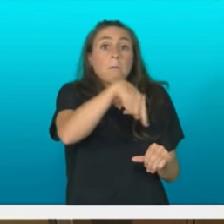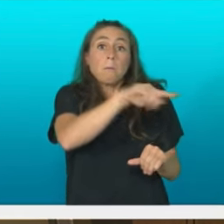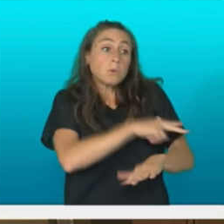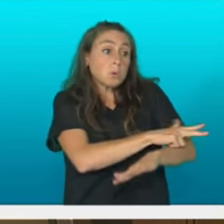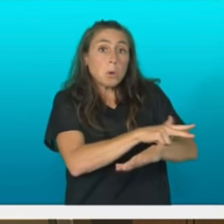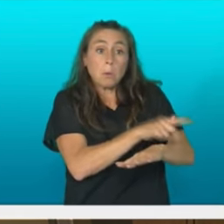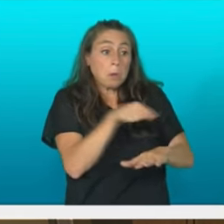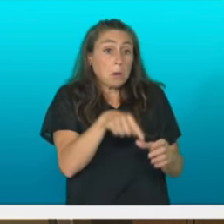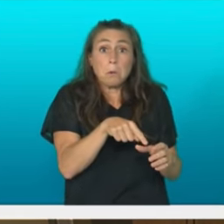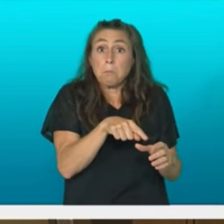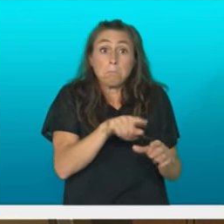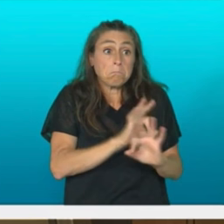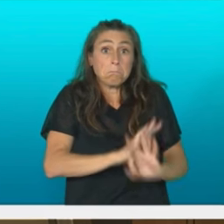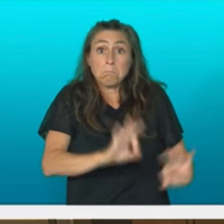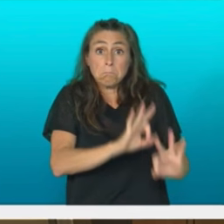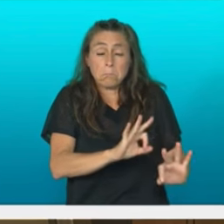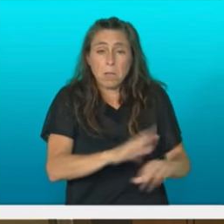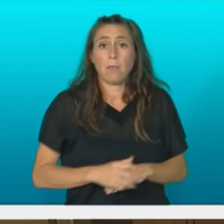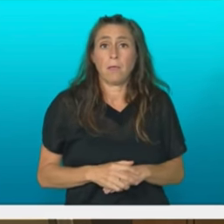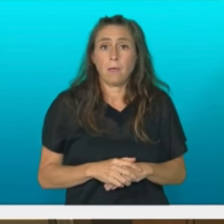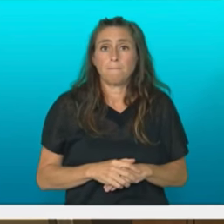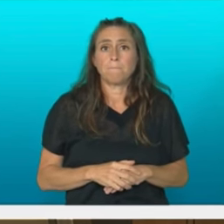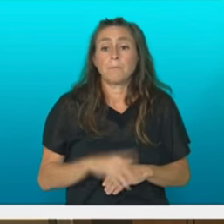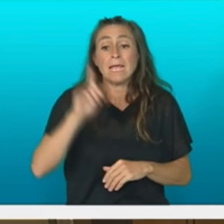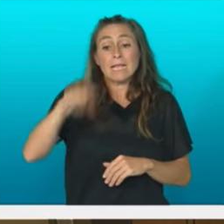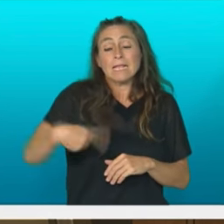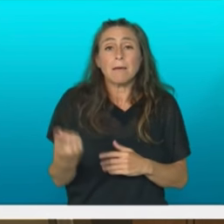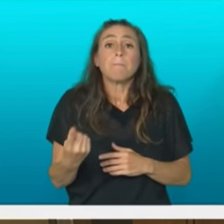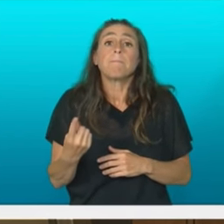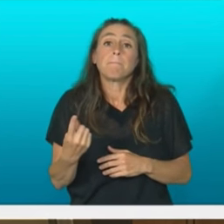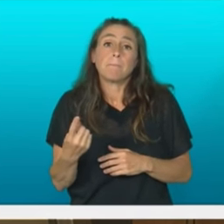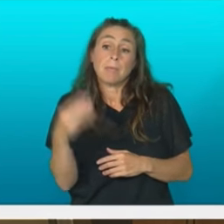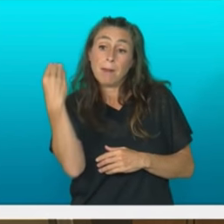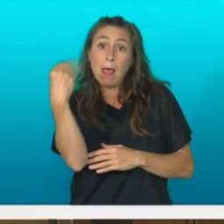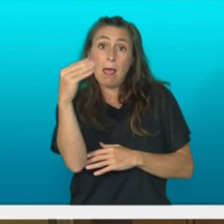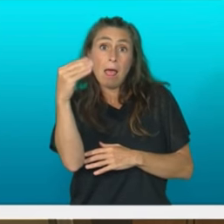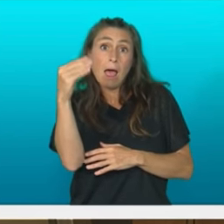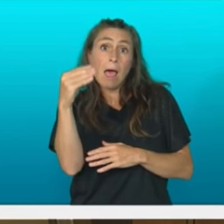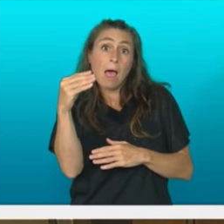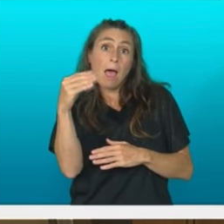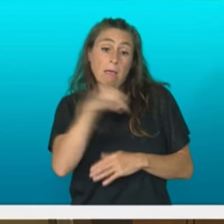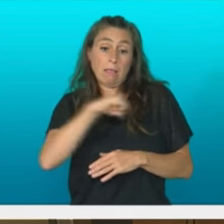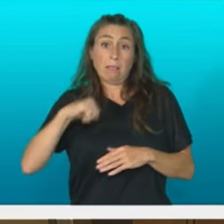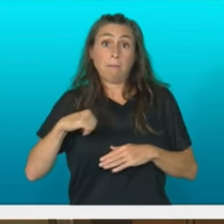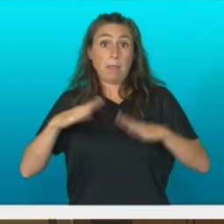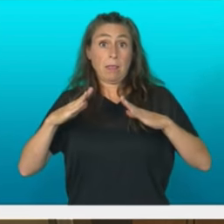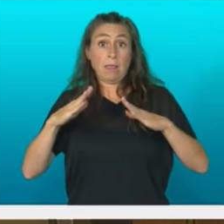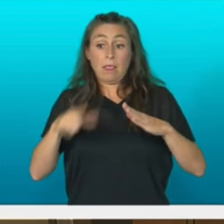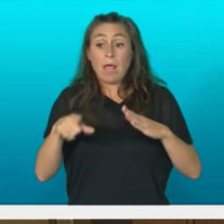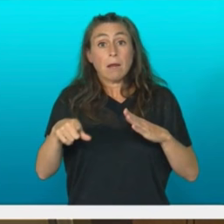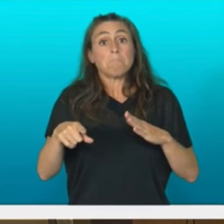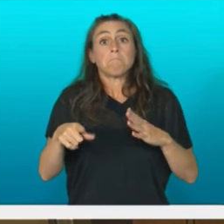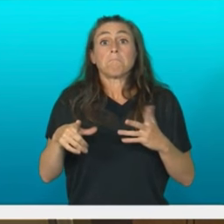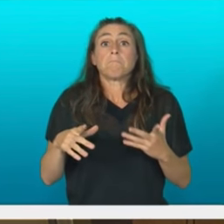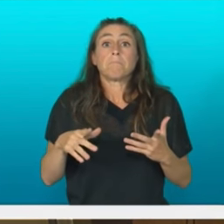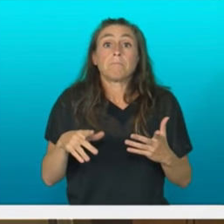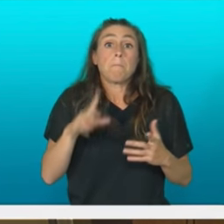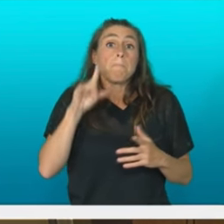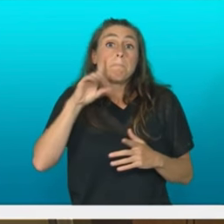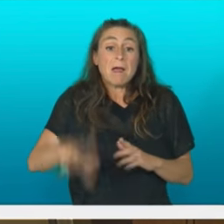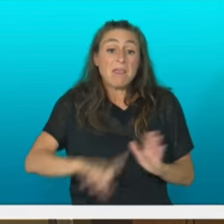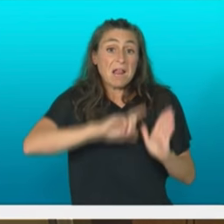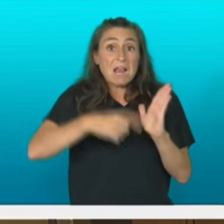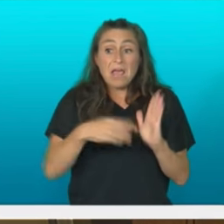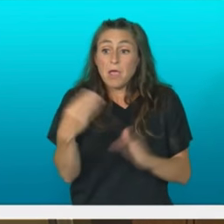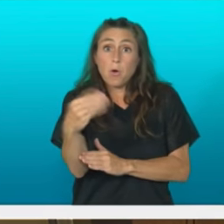kontrakoa. Egon ez diren gazte eman zipazio politikek, uste dut badutela zerikusurik, eta ez didur di gazteria legeak